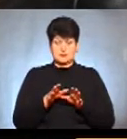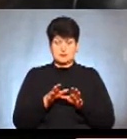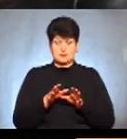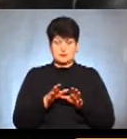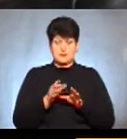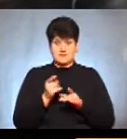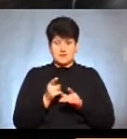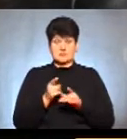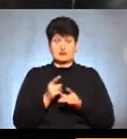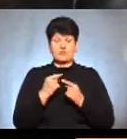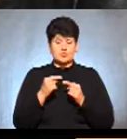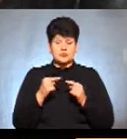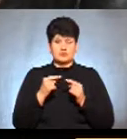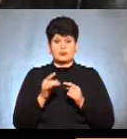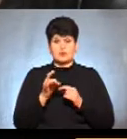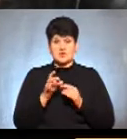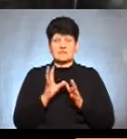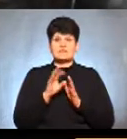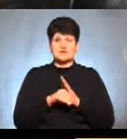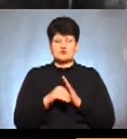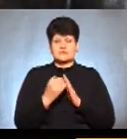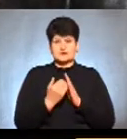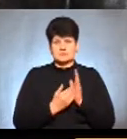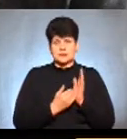В будь-якому разі вас внесуть в списки.